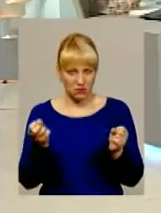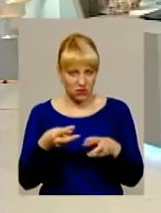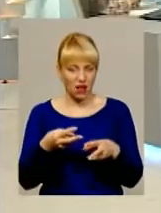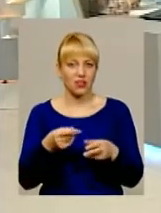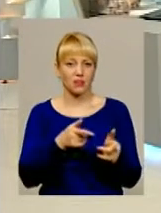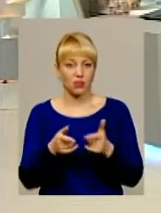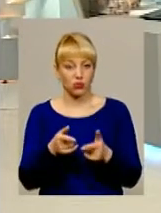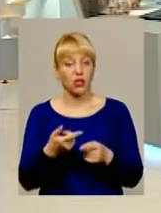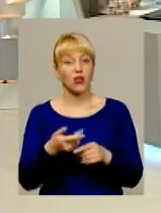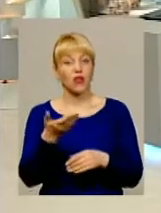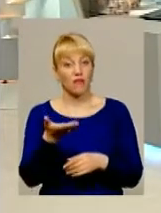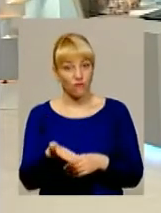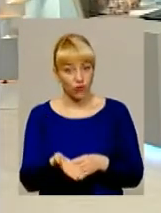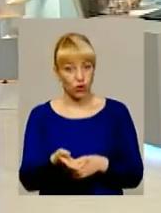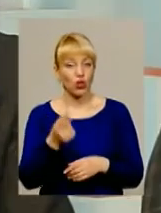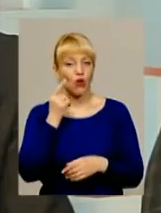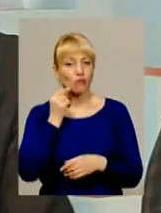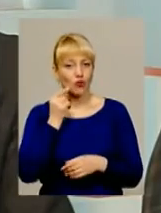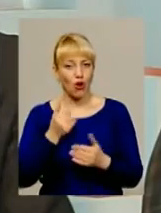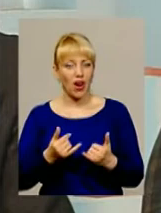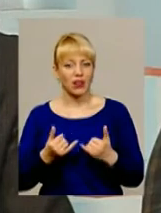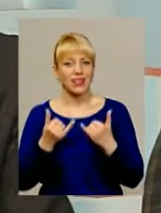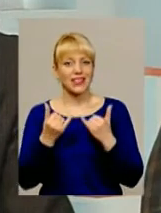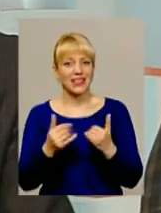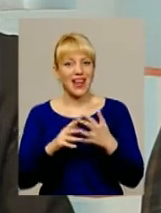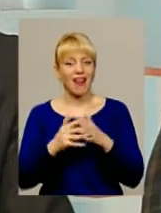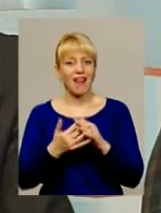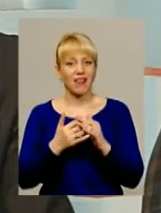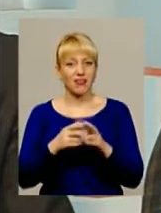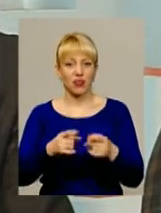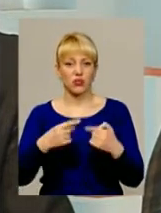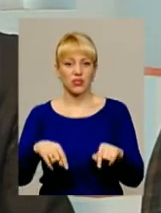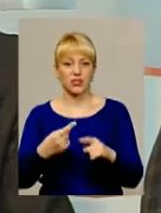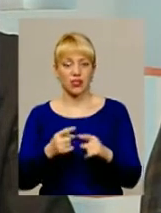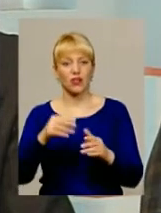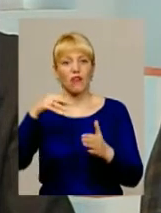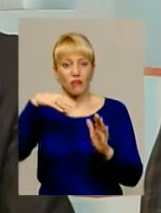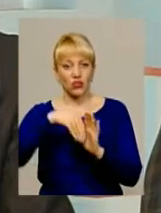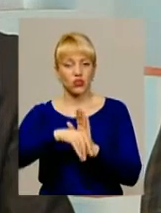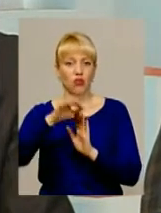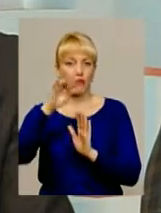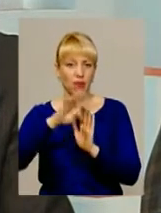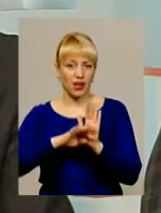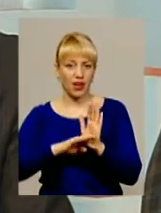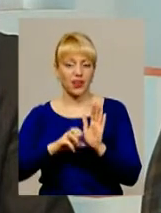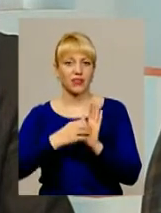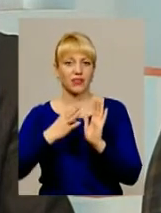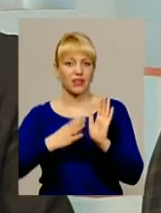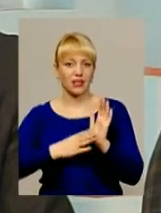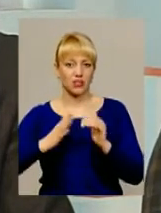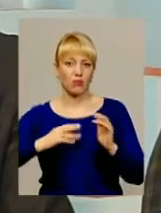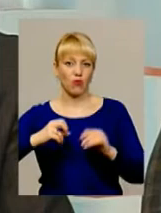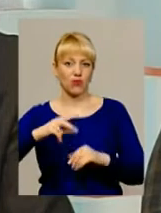підготовка. Так ось бжоляр якраз для аграрників, для аграрного сектору війшов перелік у цих 19 професій, що вони є